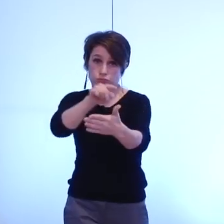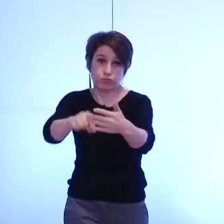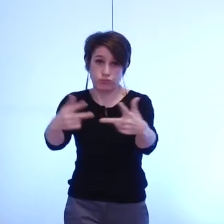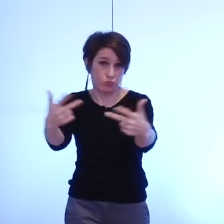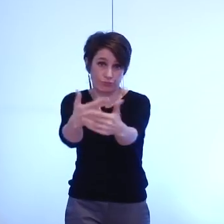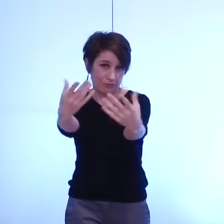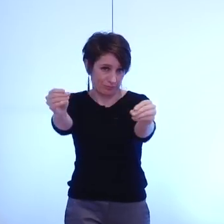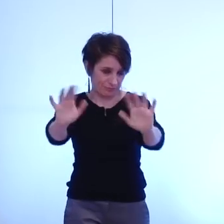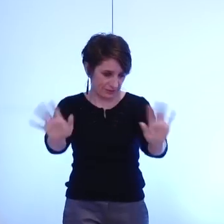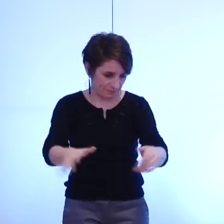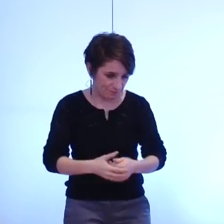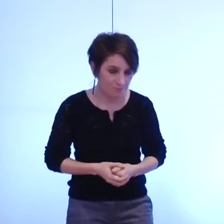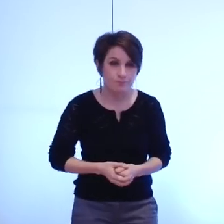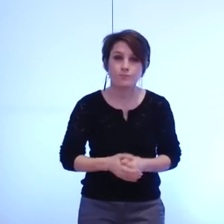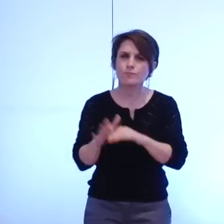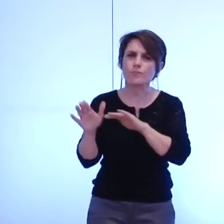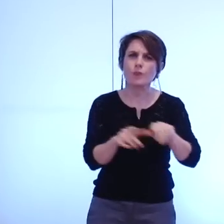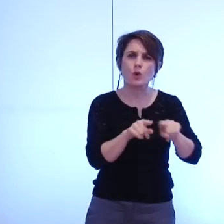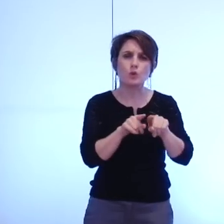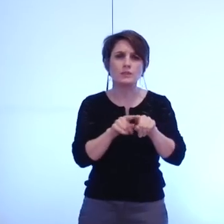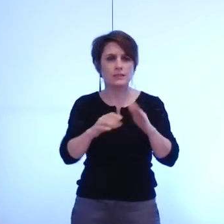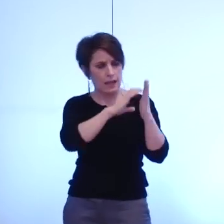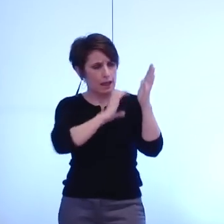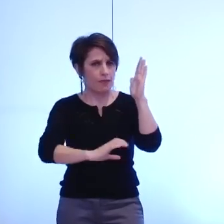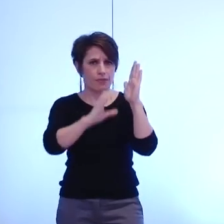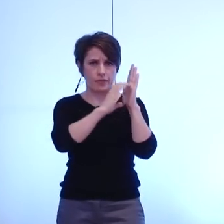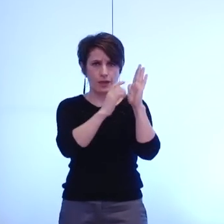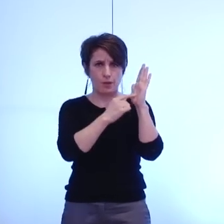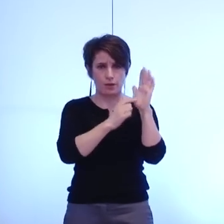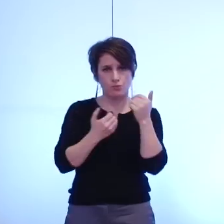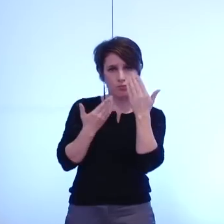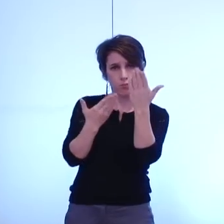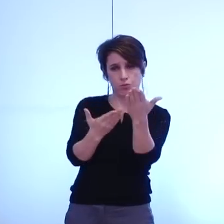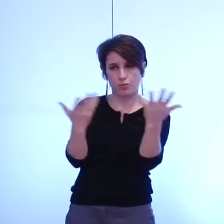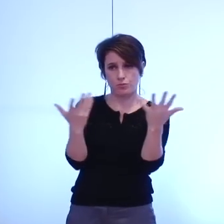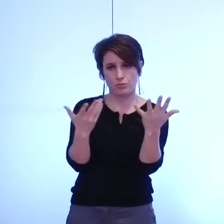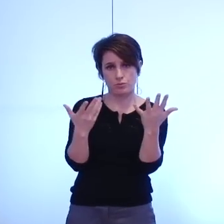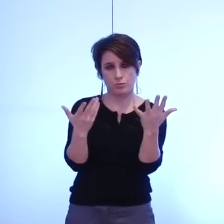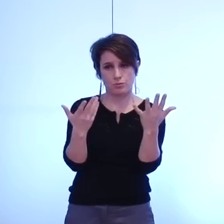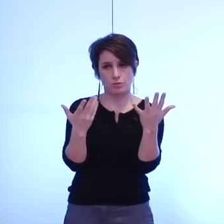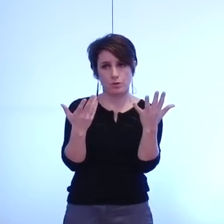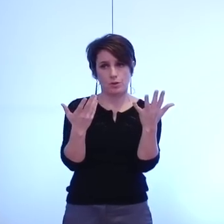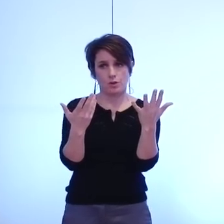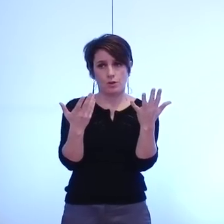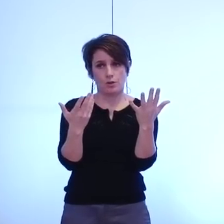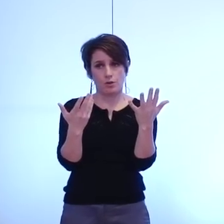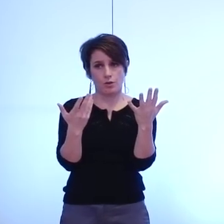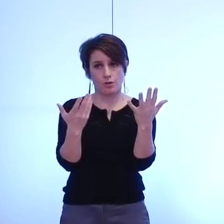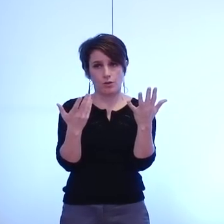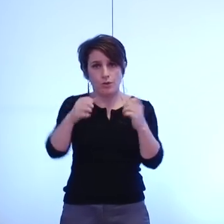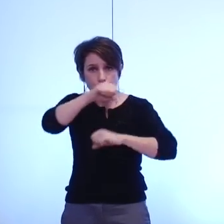aussi une délibération qui vous propose d'engager d'ores et déjà le travail sur le schéma de mutualisation